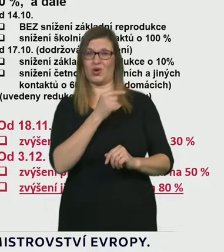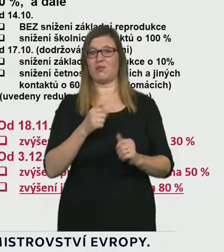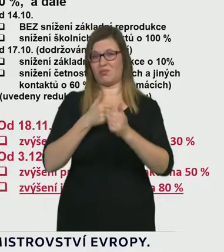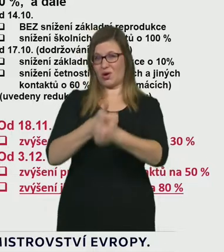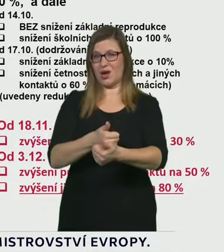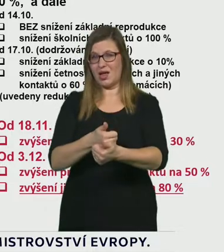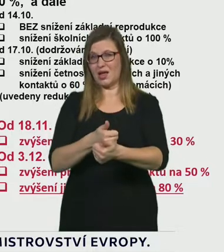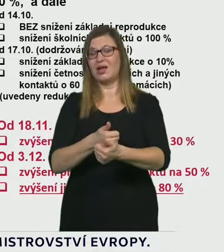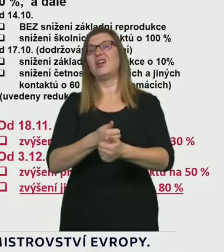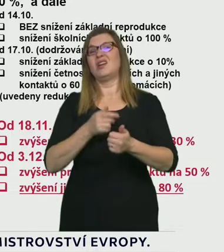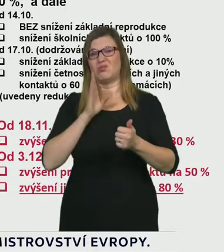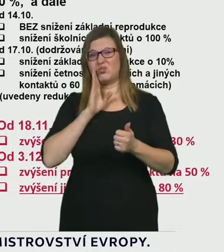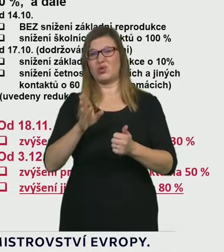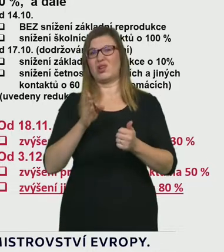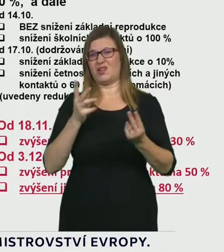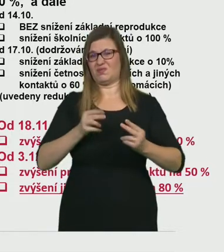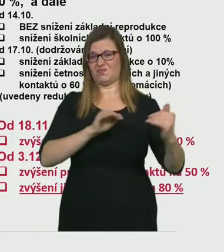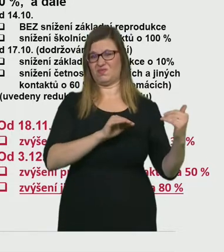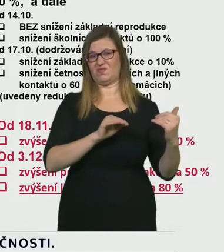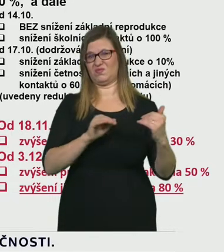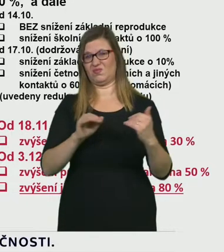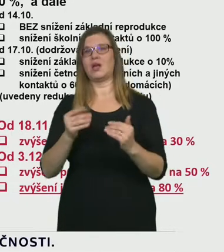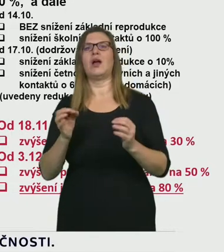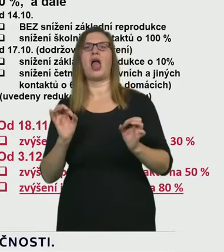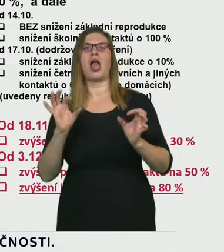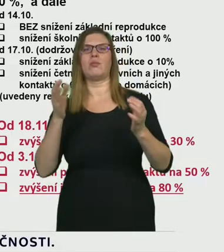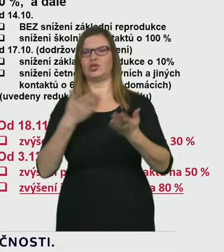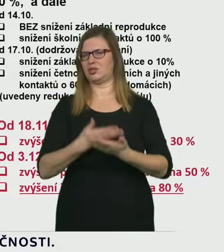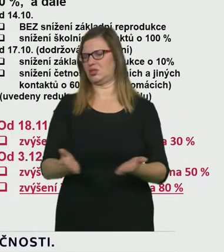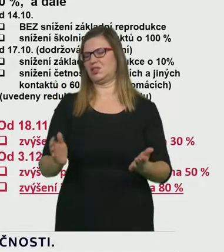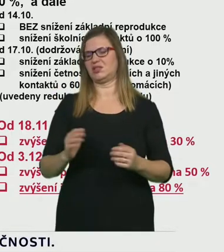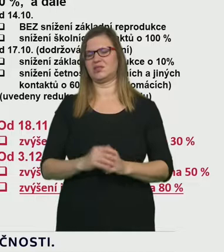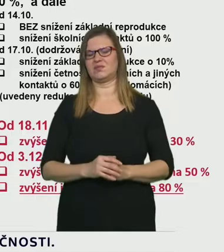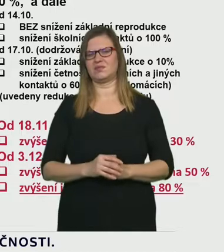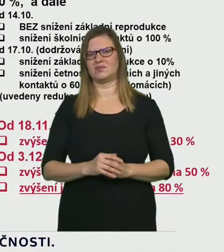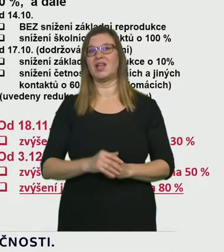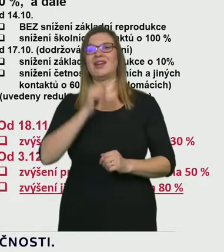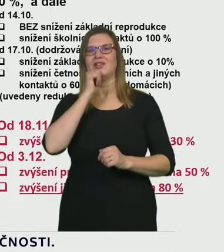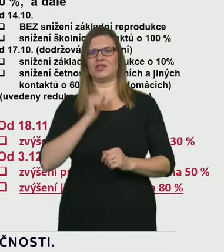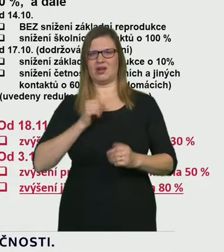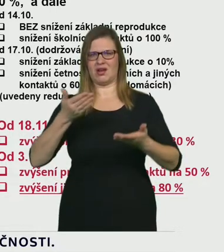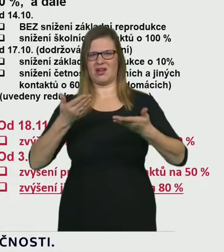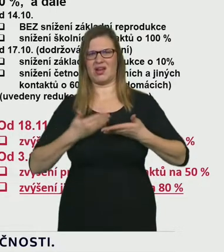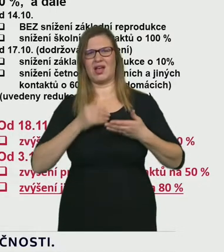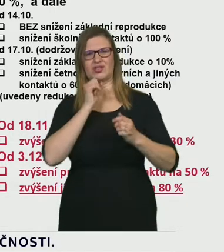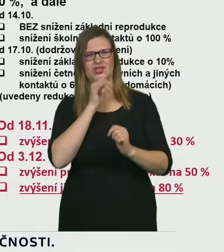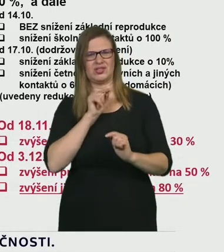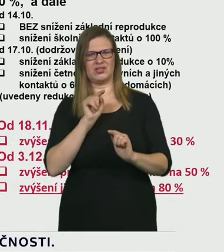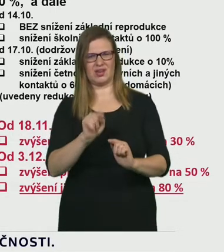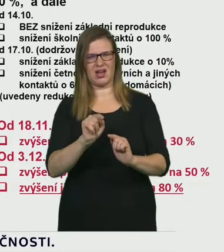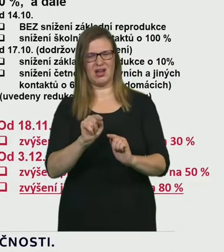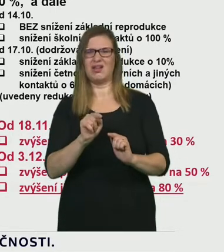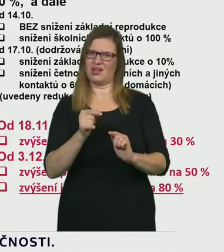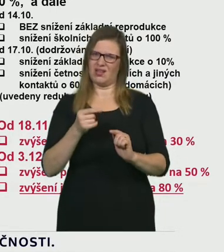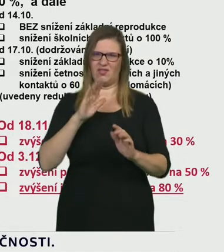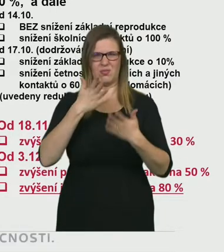teď. Je to scénář, který v tuto chvíli se stal po závště včerejších hodnotách spíše tím optimističtějším. To